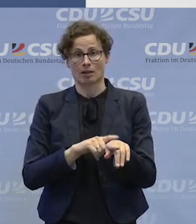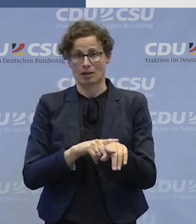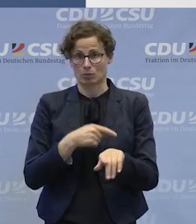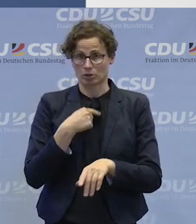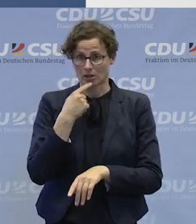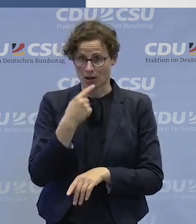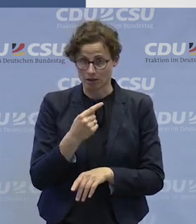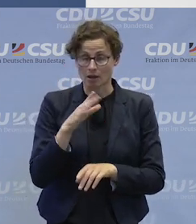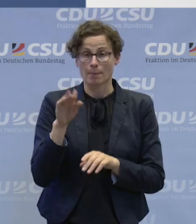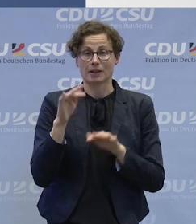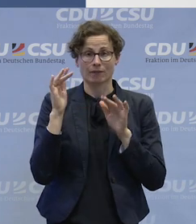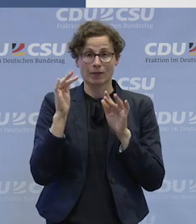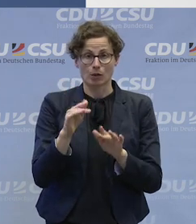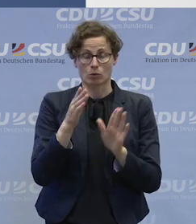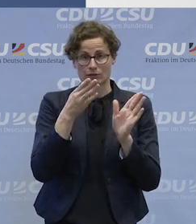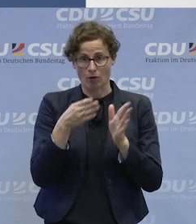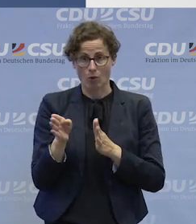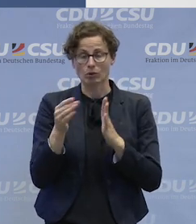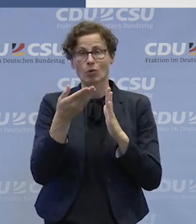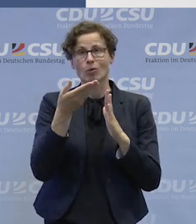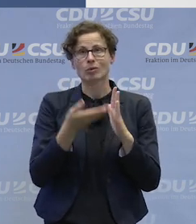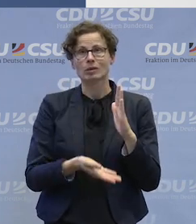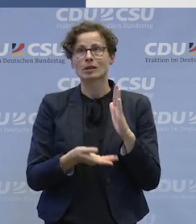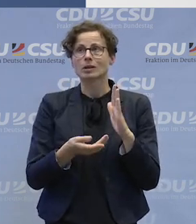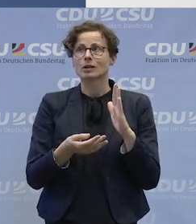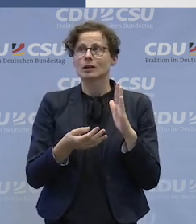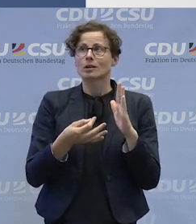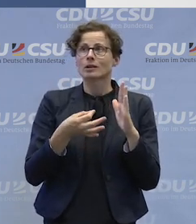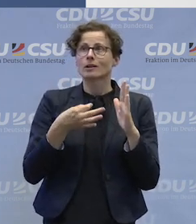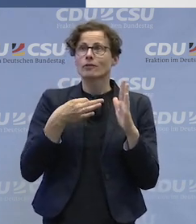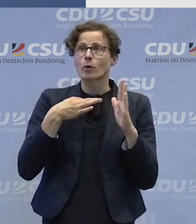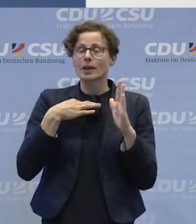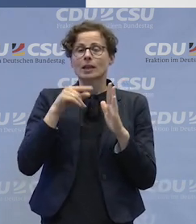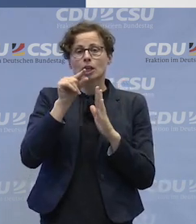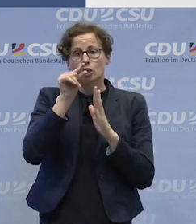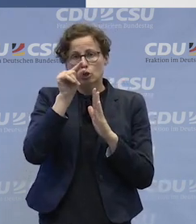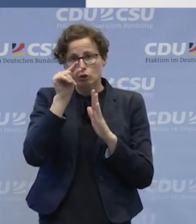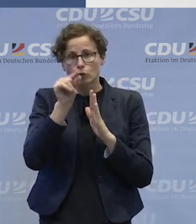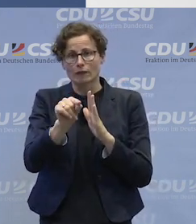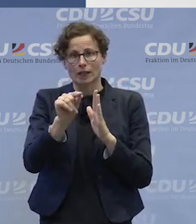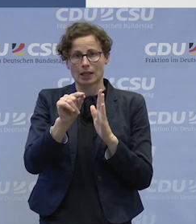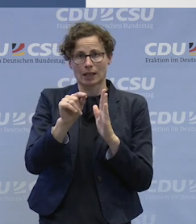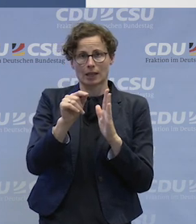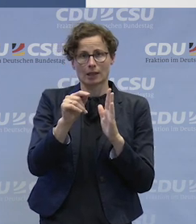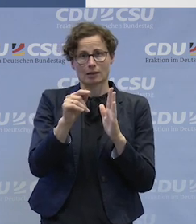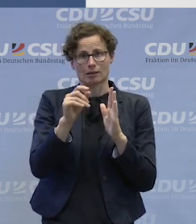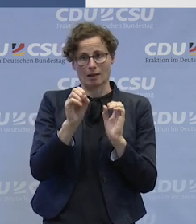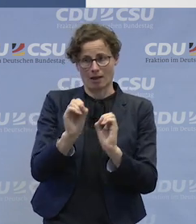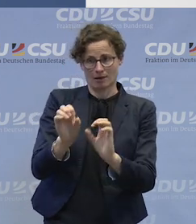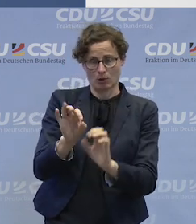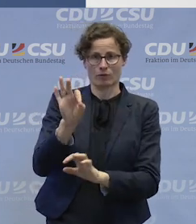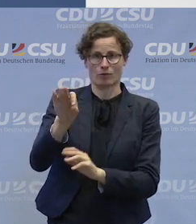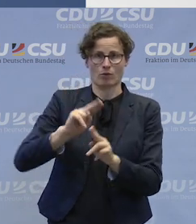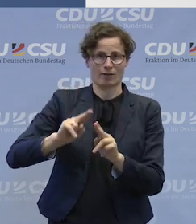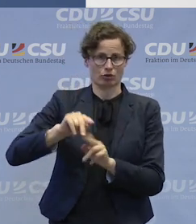zu wenig sagt oder den Werkstatträten mitgibt, wie sie ihre Rechte umsetzen